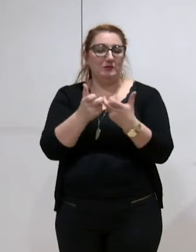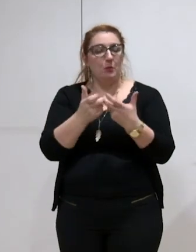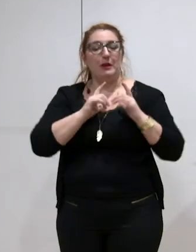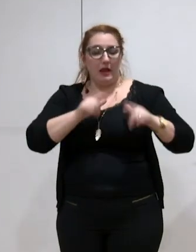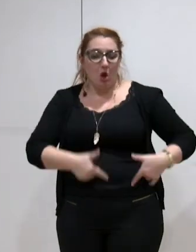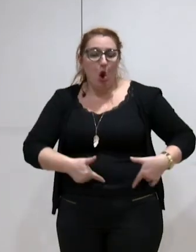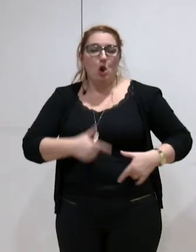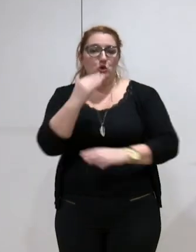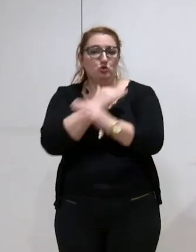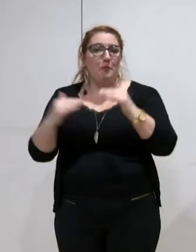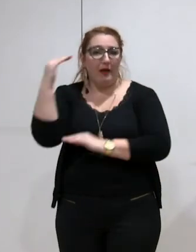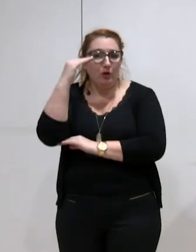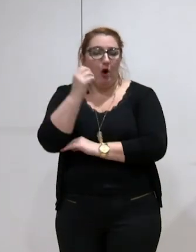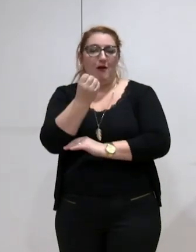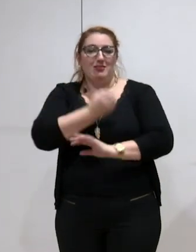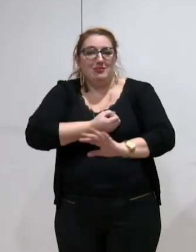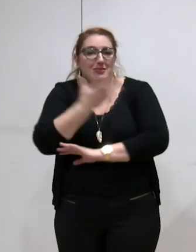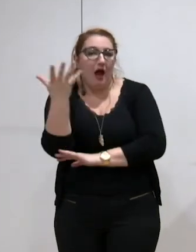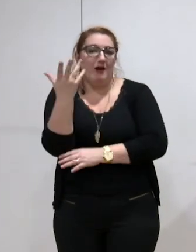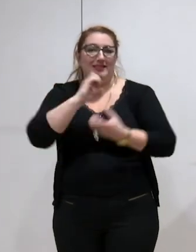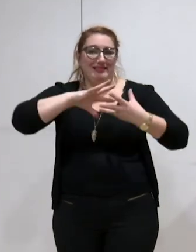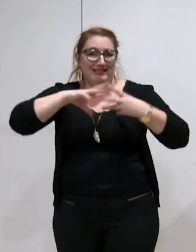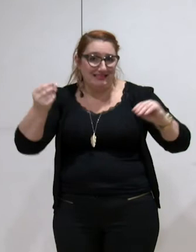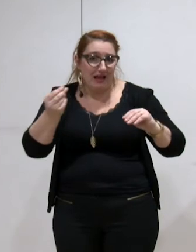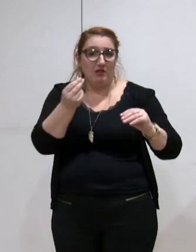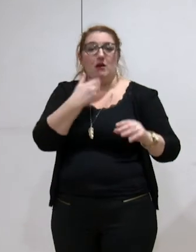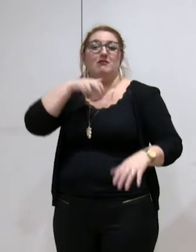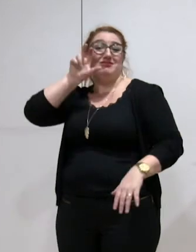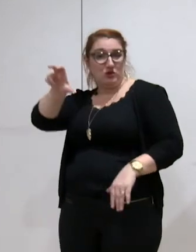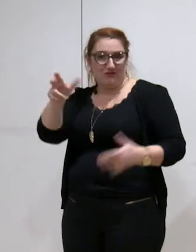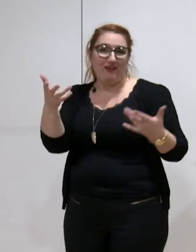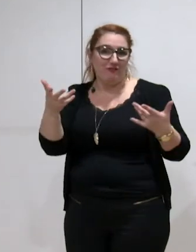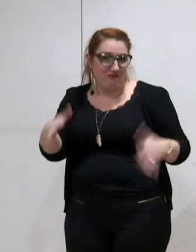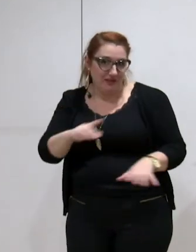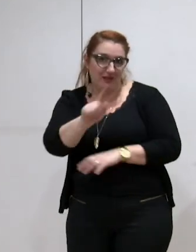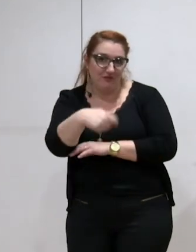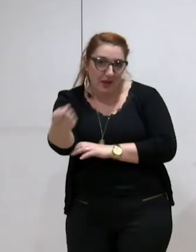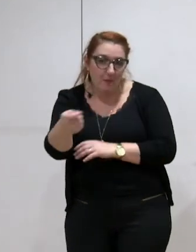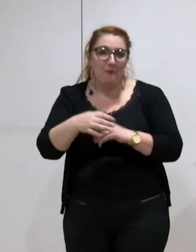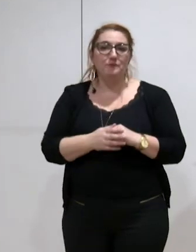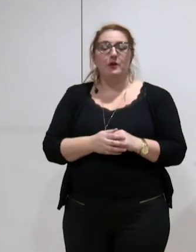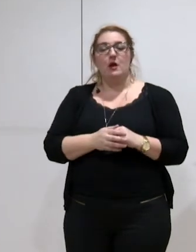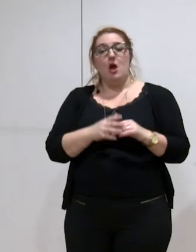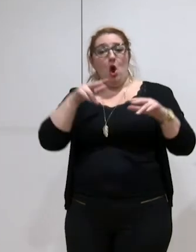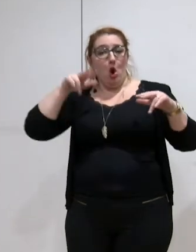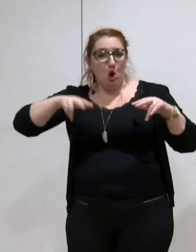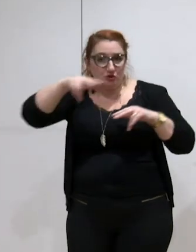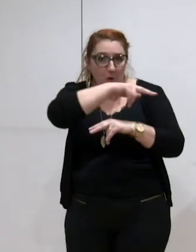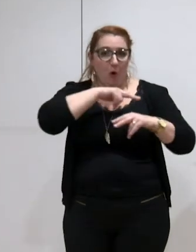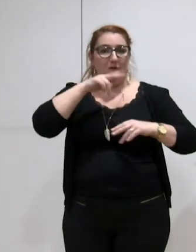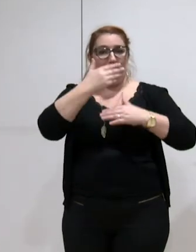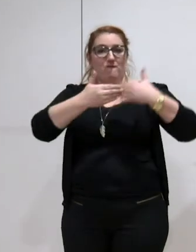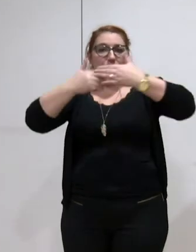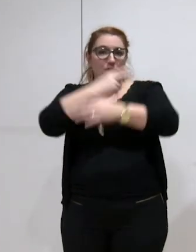a été transférée évidemment, liées aux compétences sur le logement et le foncier, la